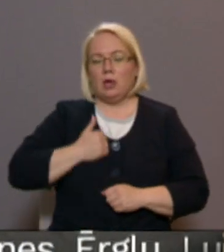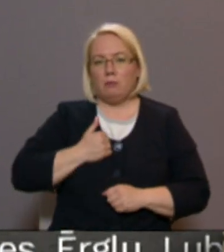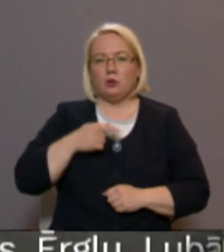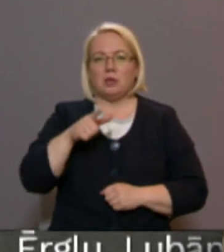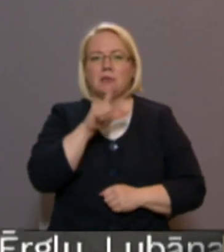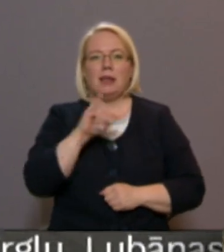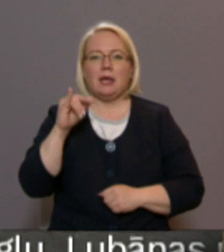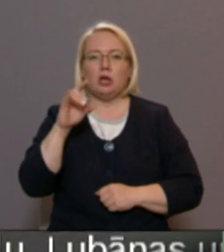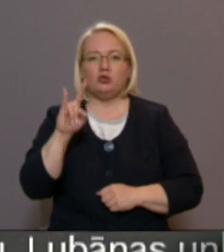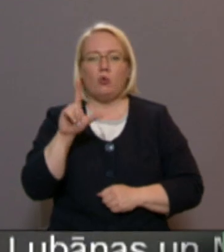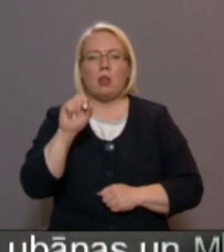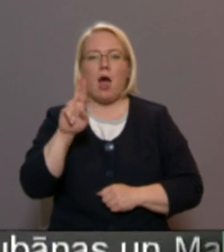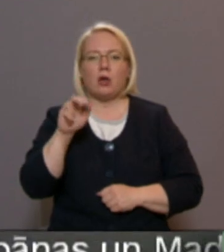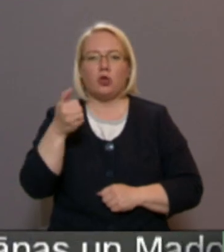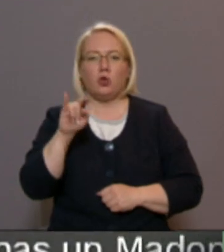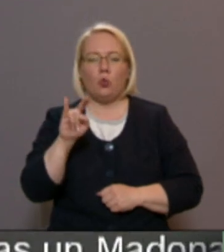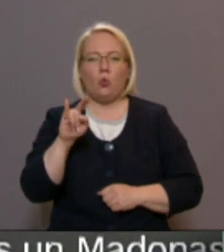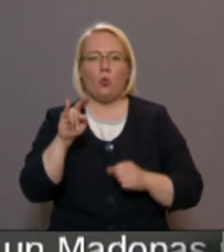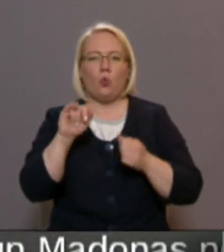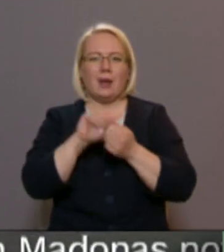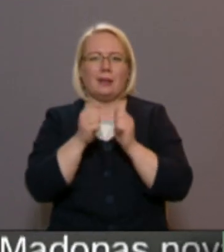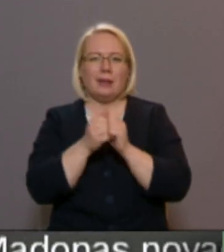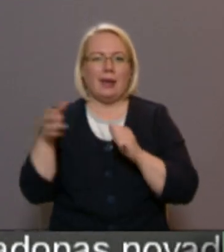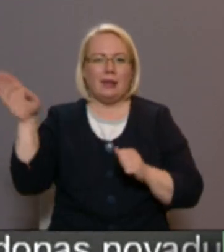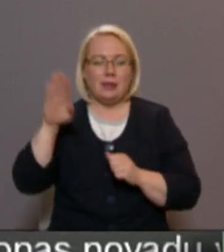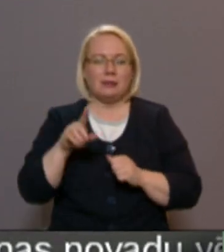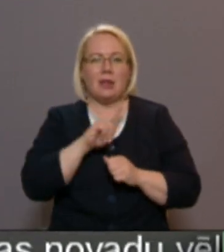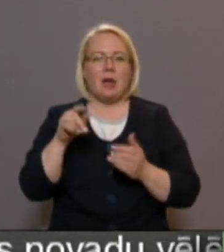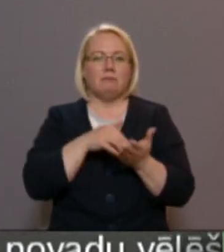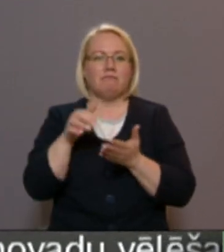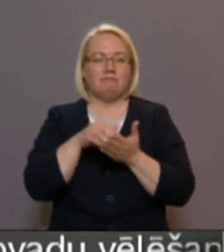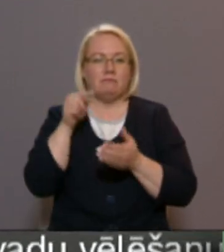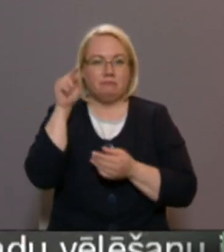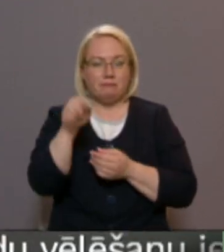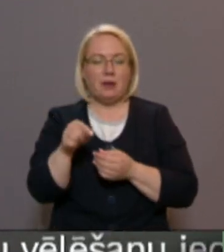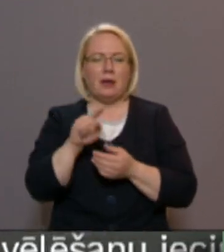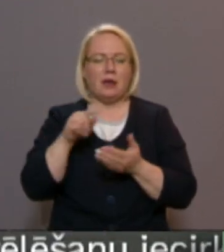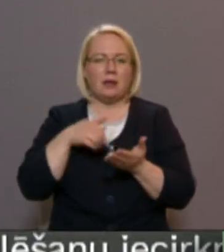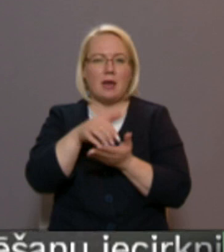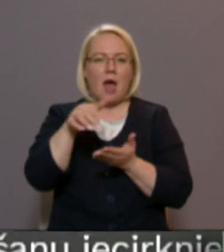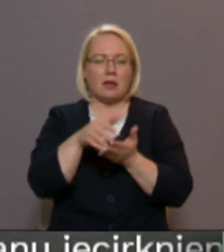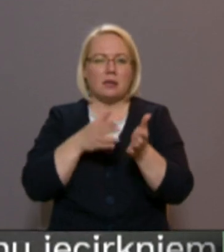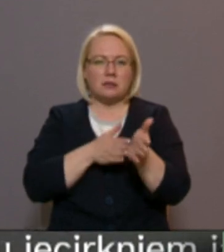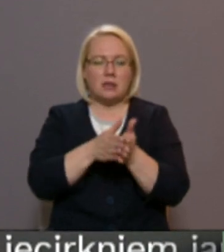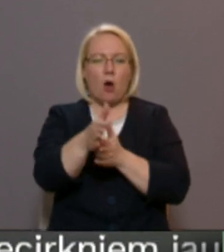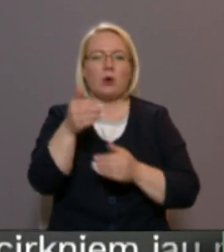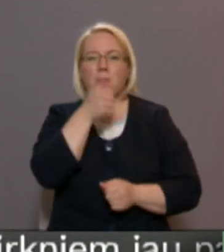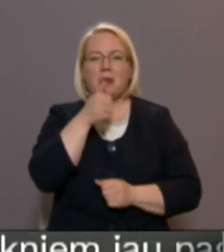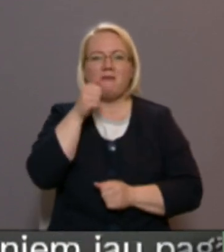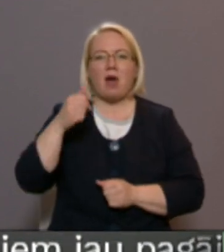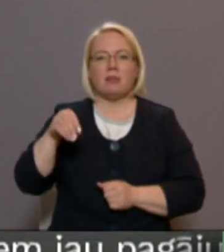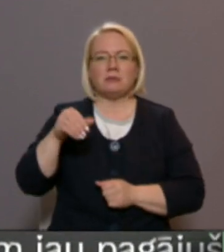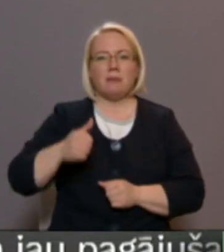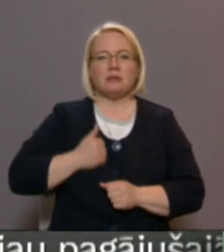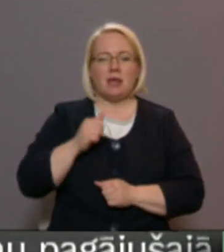Lāņģu klīntis, tas ir virtālāk. Lai līdz viņām nokļūt, ir jāiet cauri privātajām zemes īpašniekam un